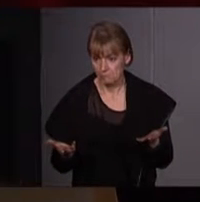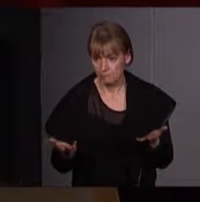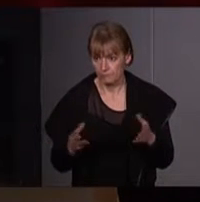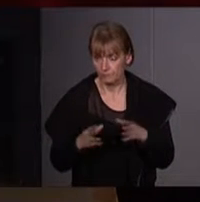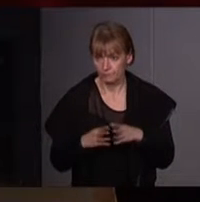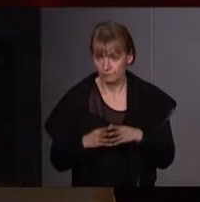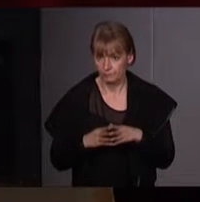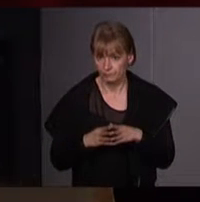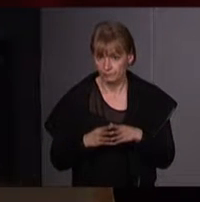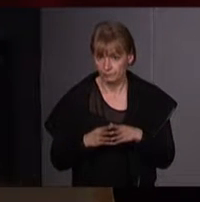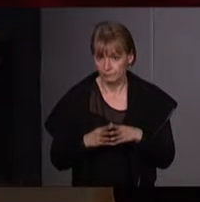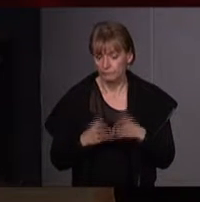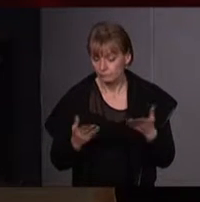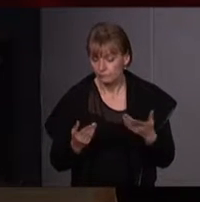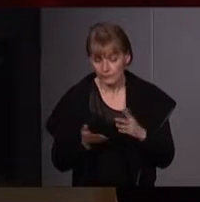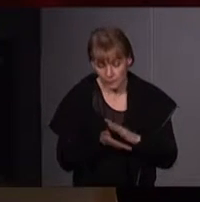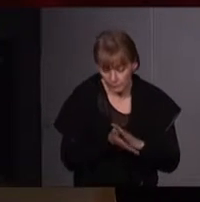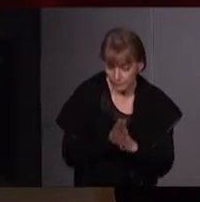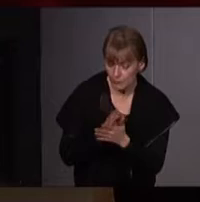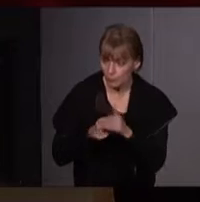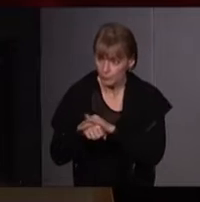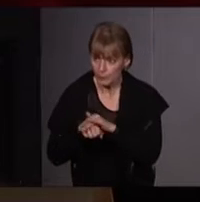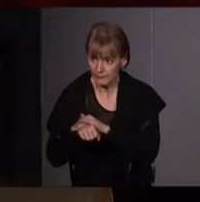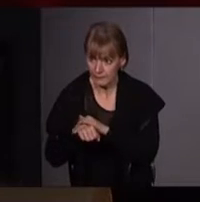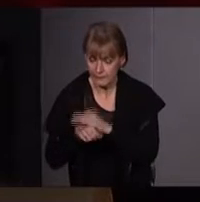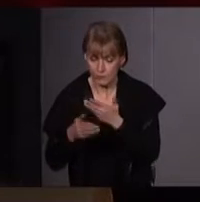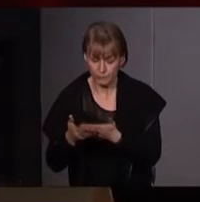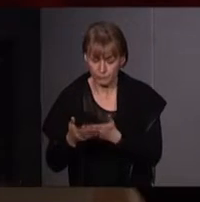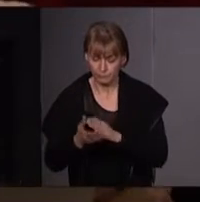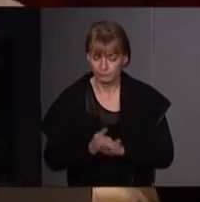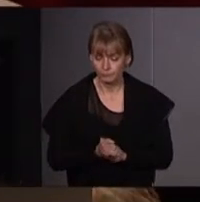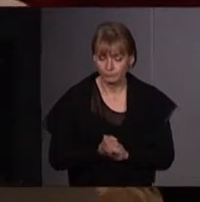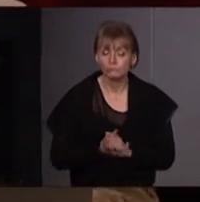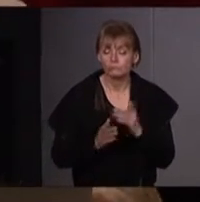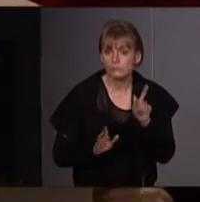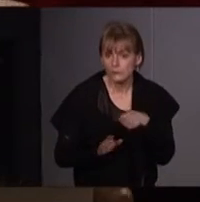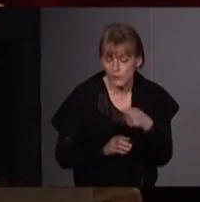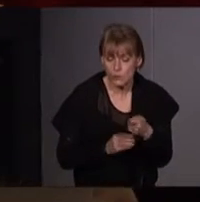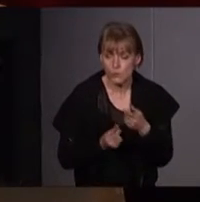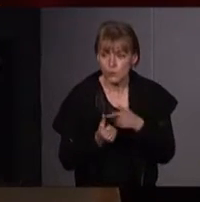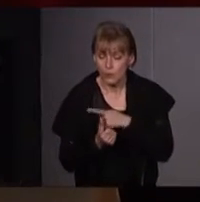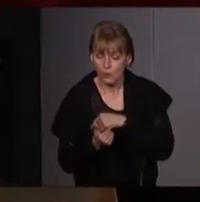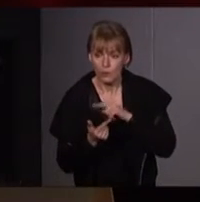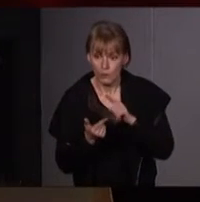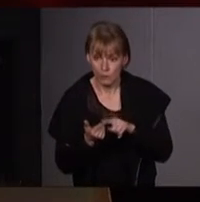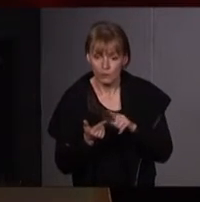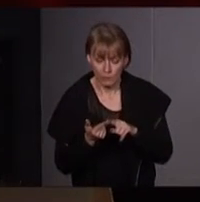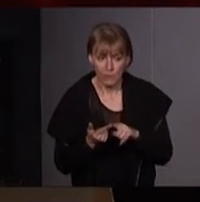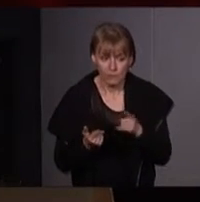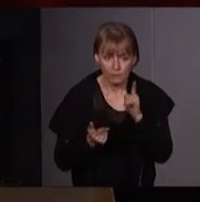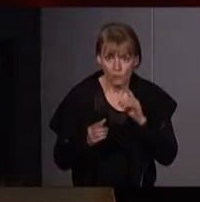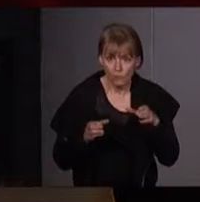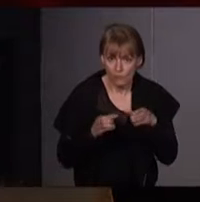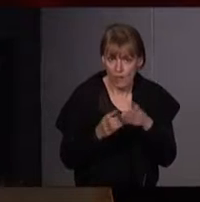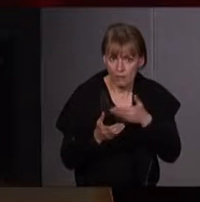dépolitisation de l'environnement, dépolitisation de la nature, et remettre en question le